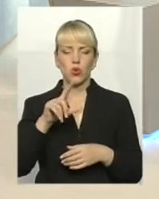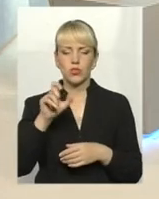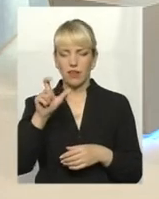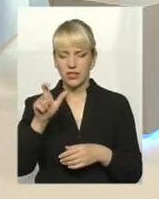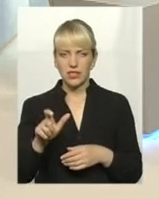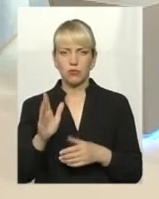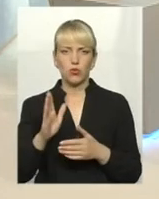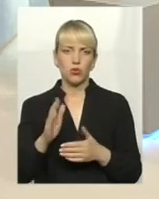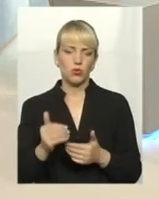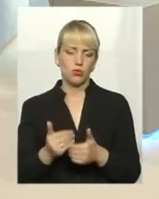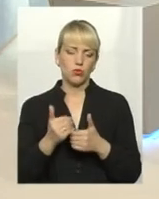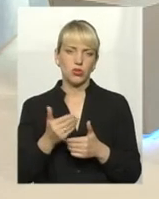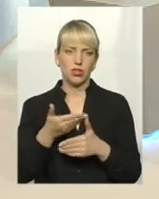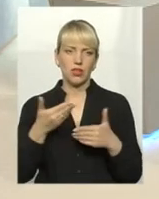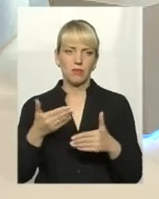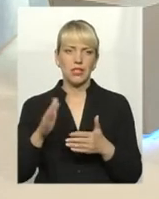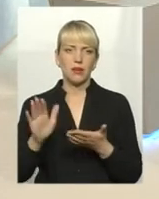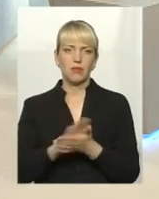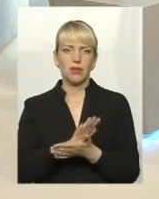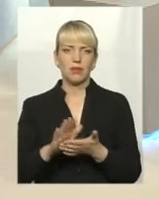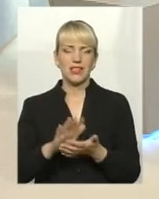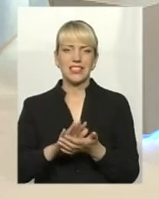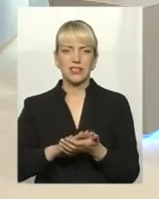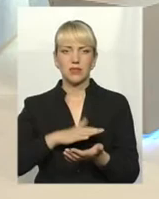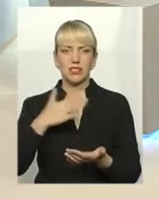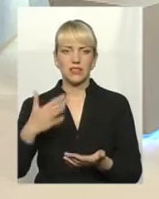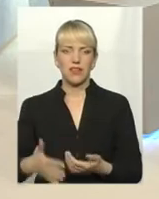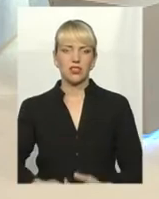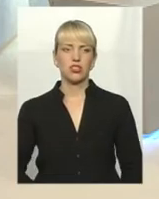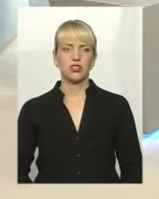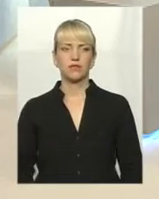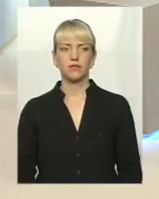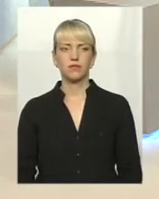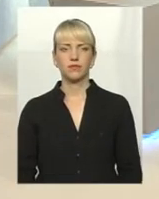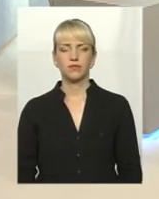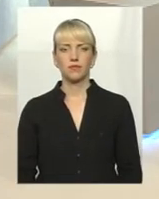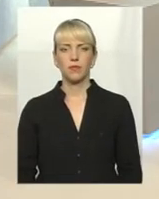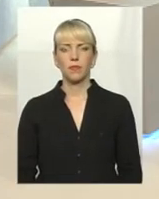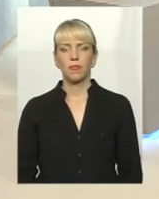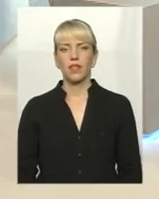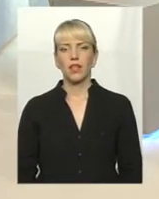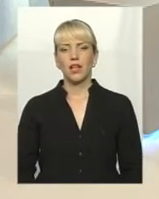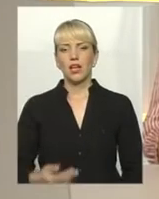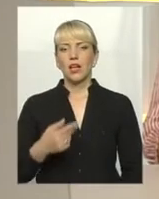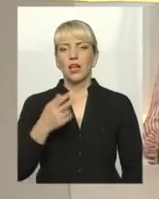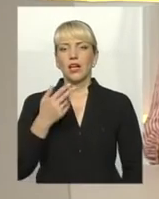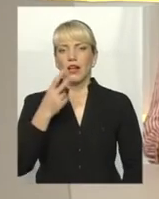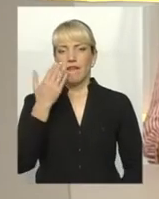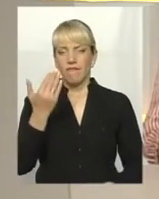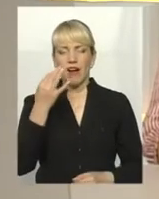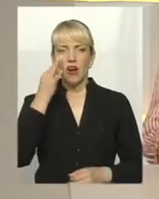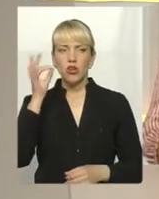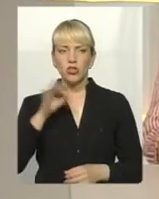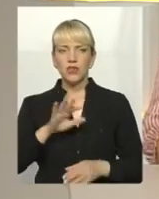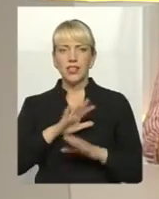забрати ці стихійні сміттєзвалища. Тільки воно й Грузаєвіці. Дивіться, то що ви хочеш із вашого досвіду, не